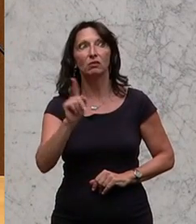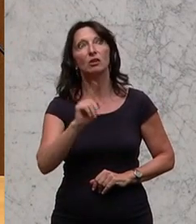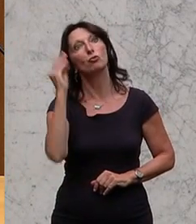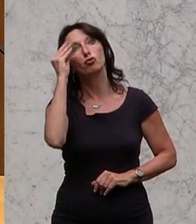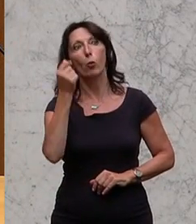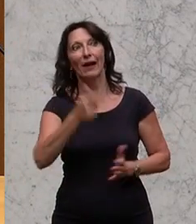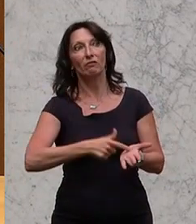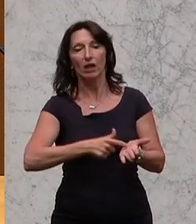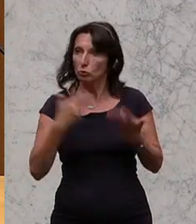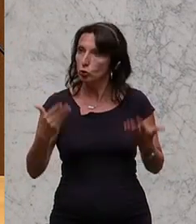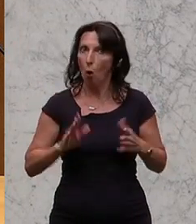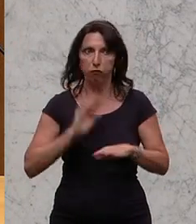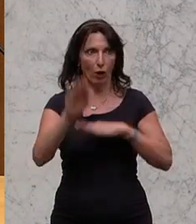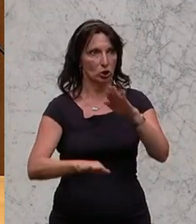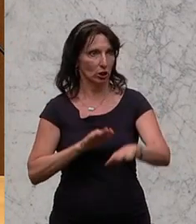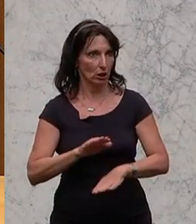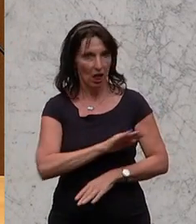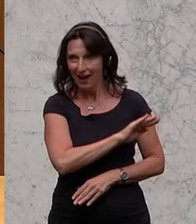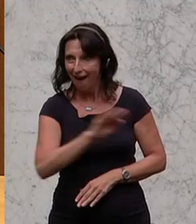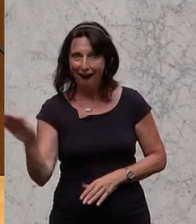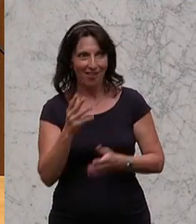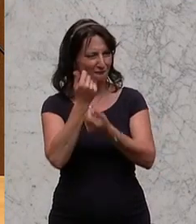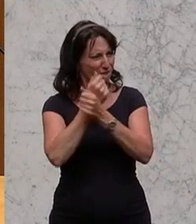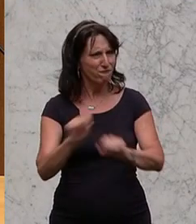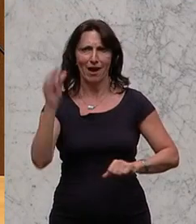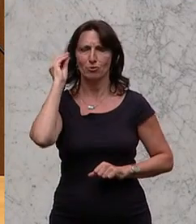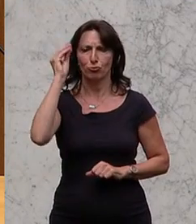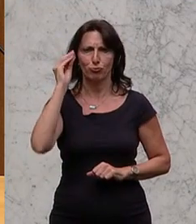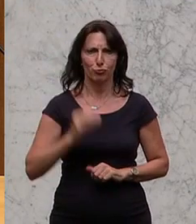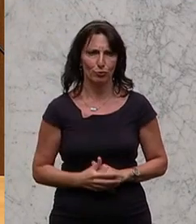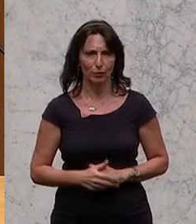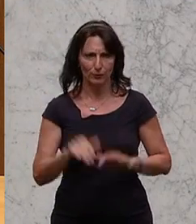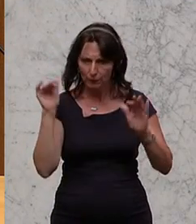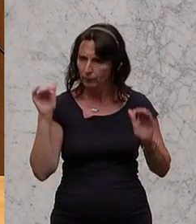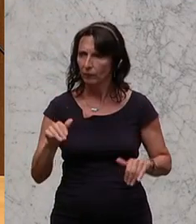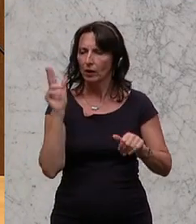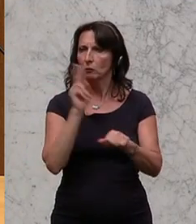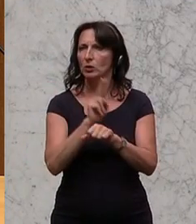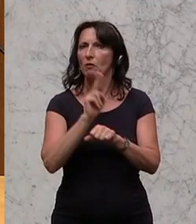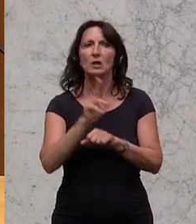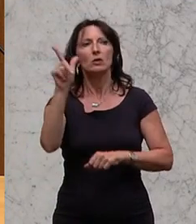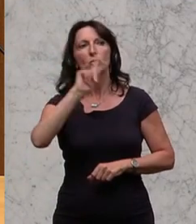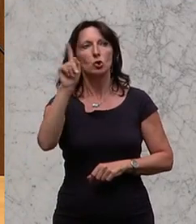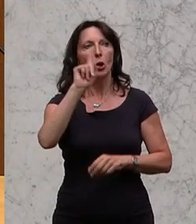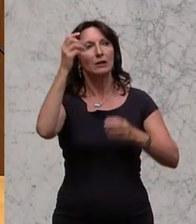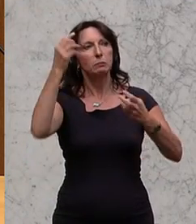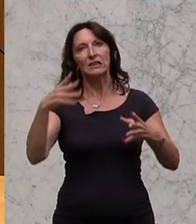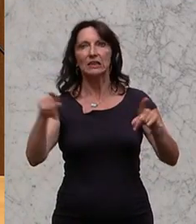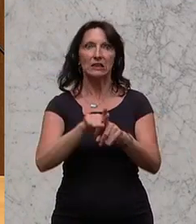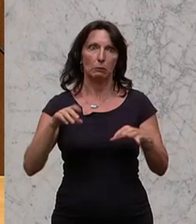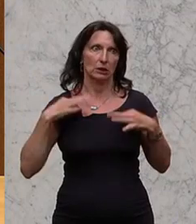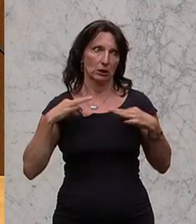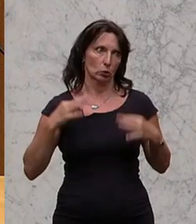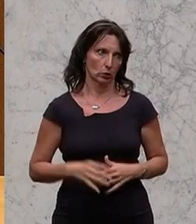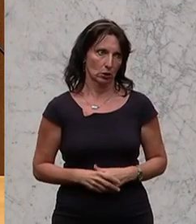ist doch ein Fortschritt. Freie Schule für alle. Wir müssen aufpassen, dass wir nicht dort landen, wo wir landen, wie in der Gesundheit. Der Gerald